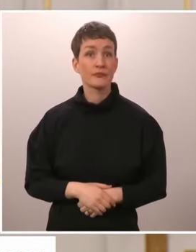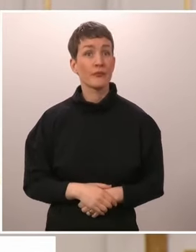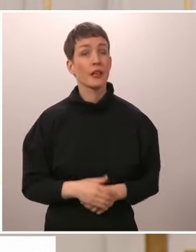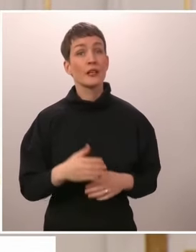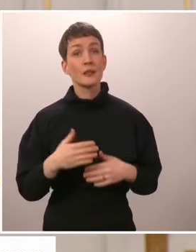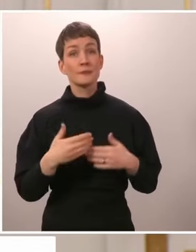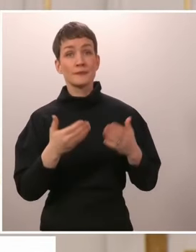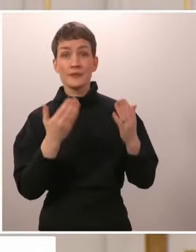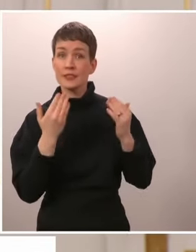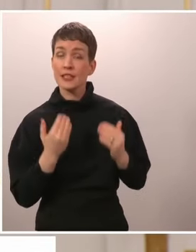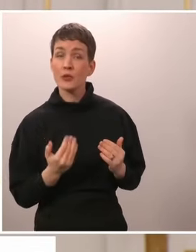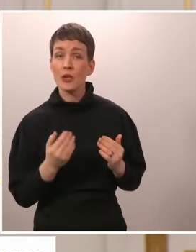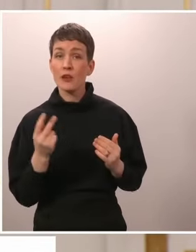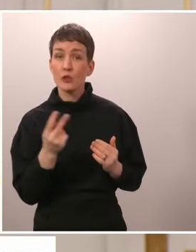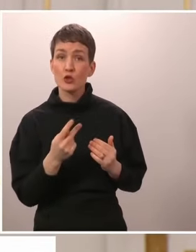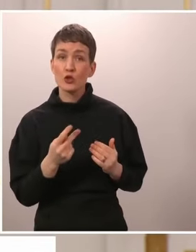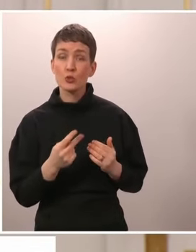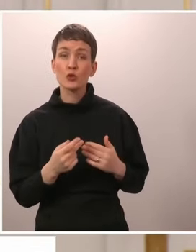rivi.